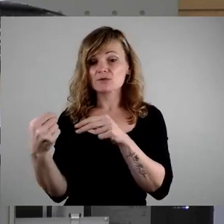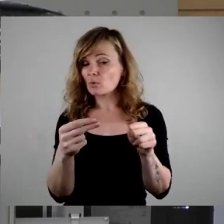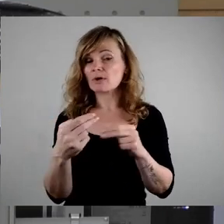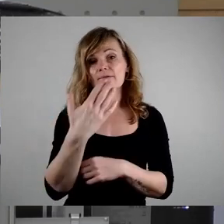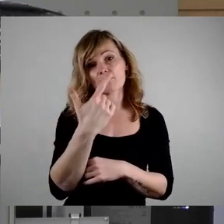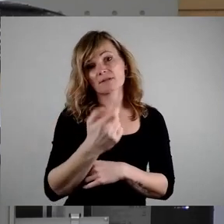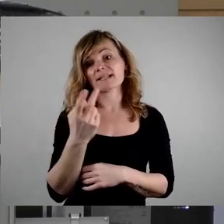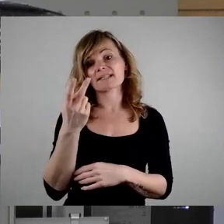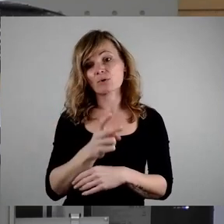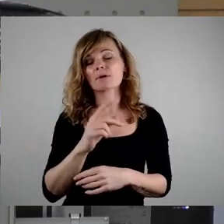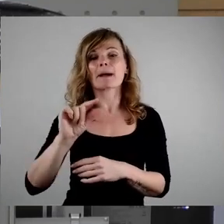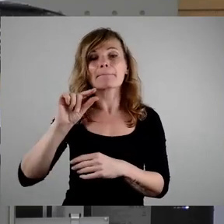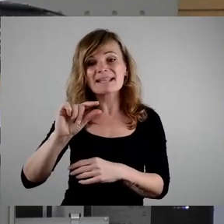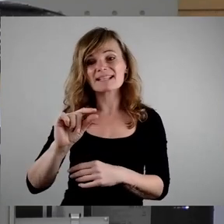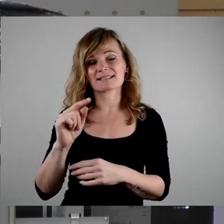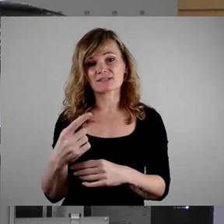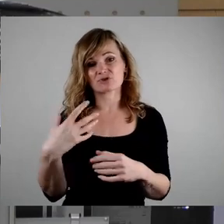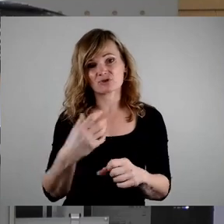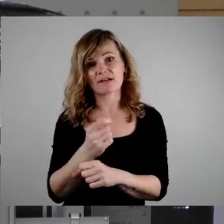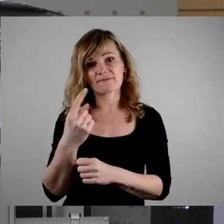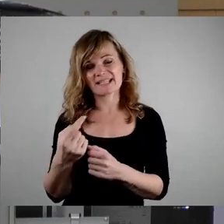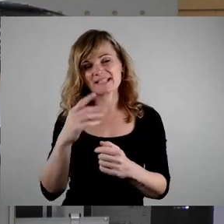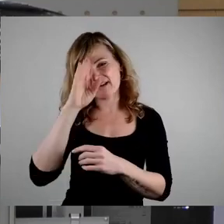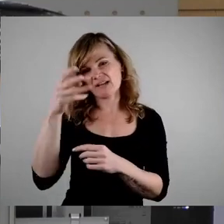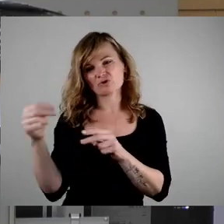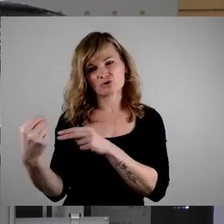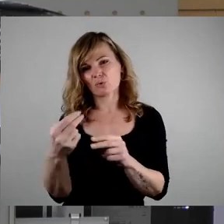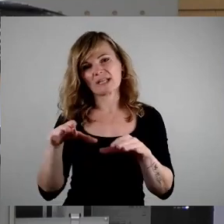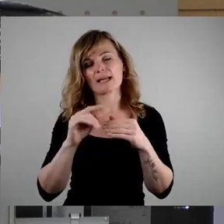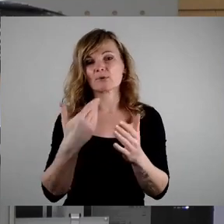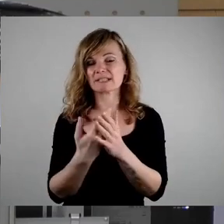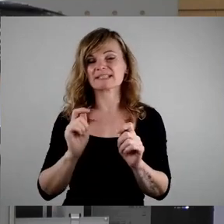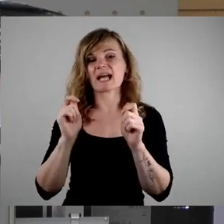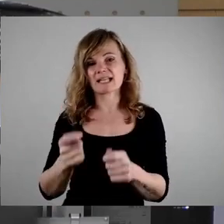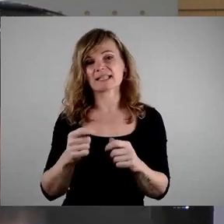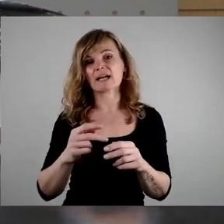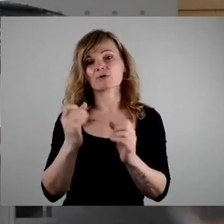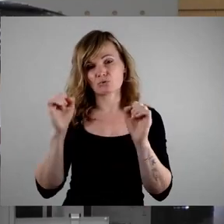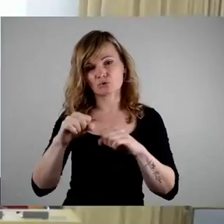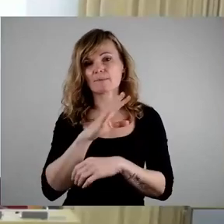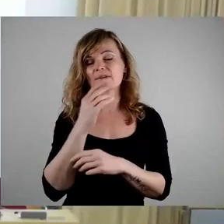kommen. Aber das Mindeste ist, dass wir den Unsinn zurücknehmen und diesem Antrag heute zustimmen. Vielen herzlichen Dank.